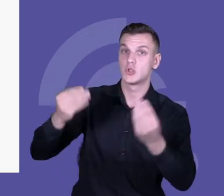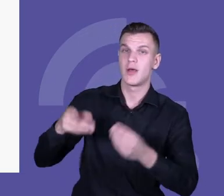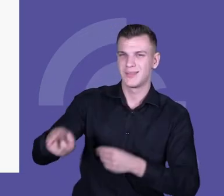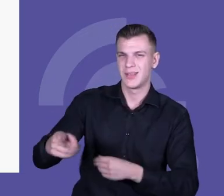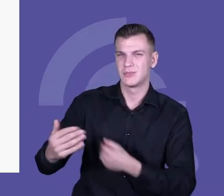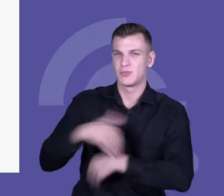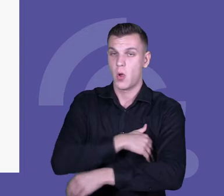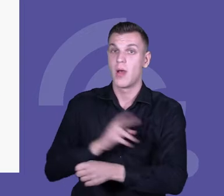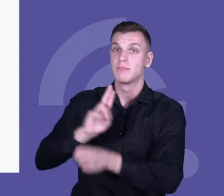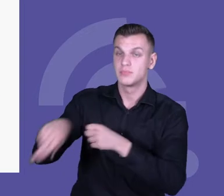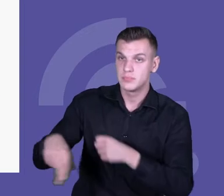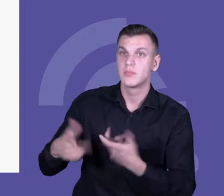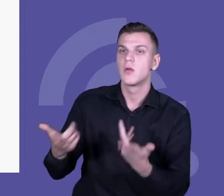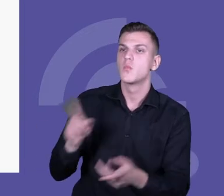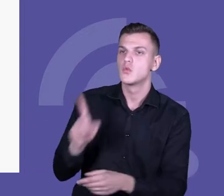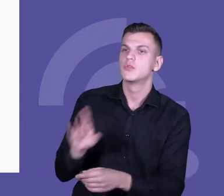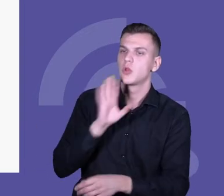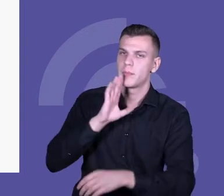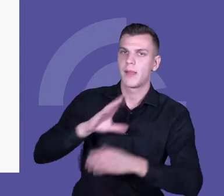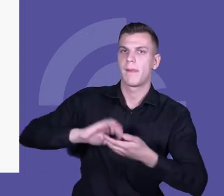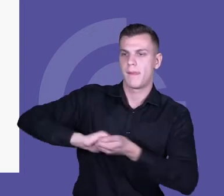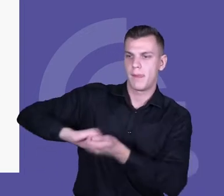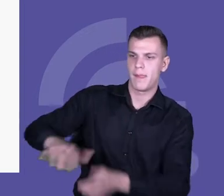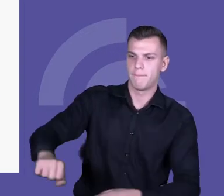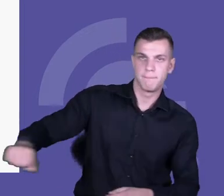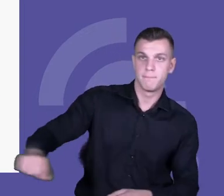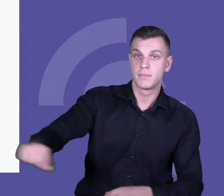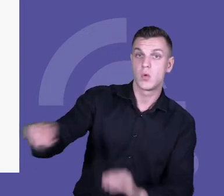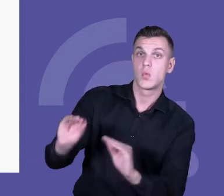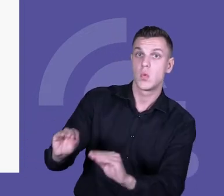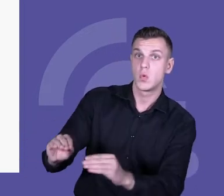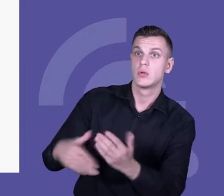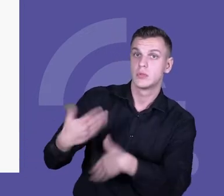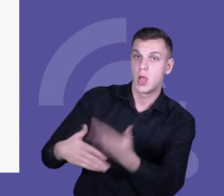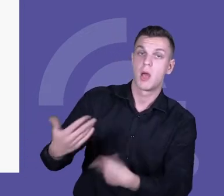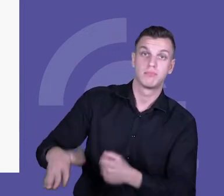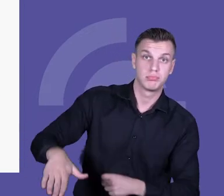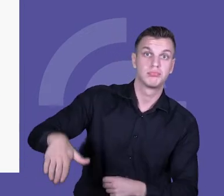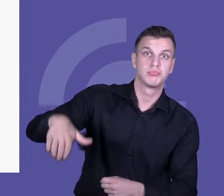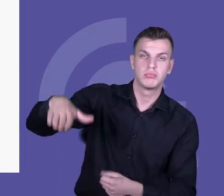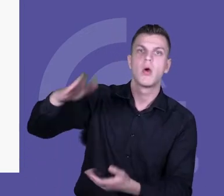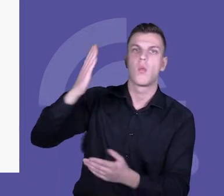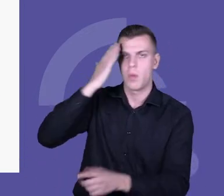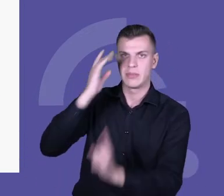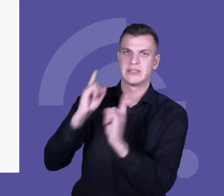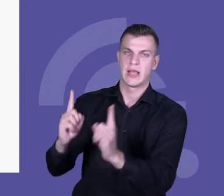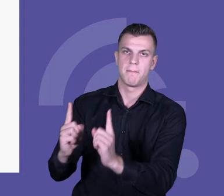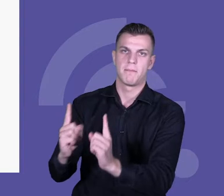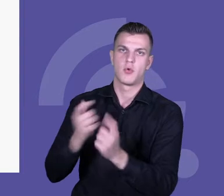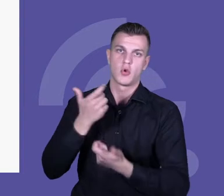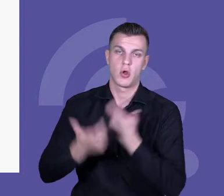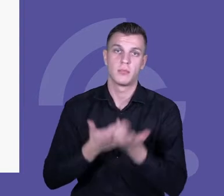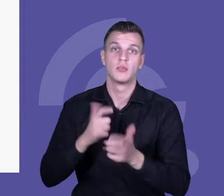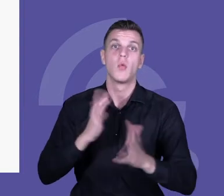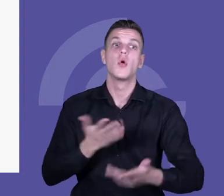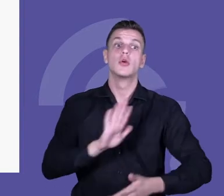i takie metody, które pozwalają temu uczniowi pracować samodzielnie. Ten kontrast między przedmiotowością